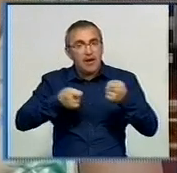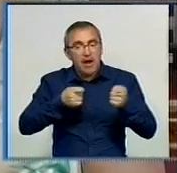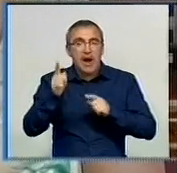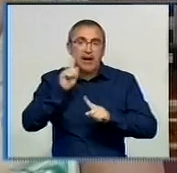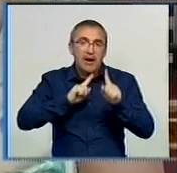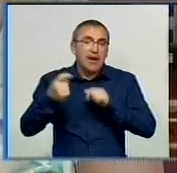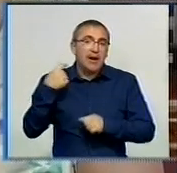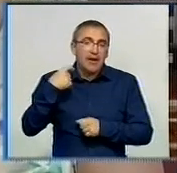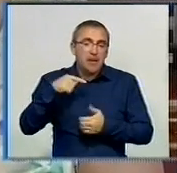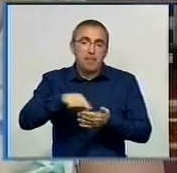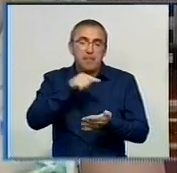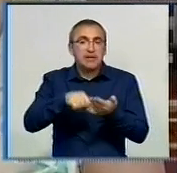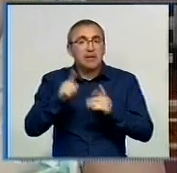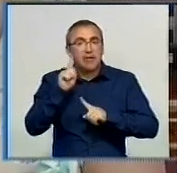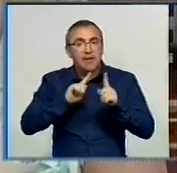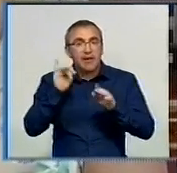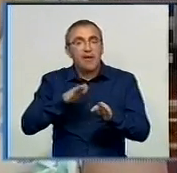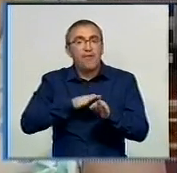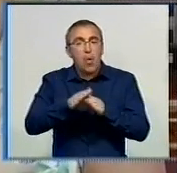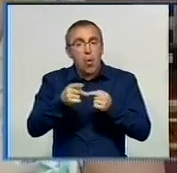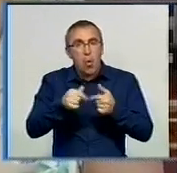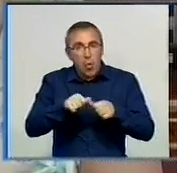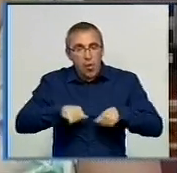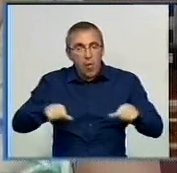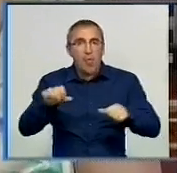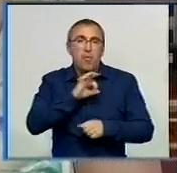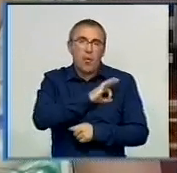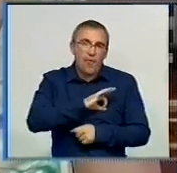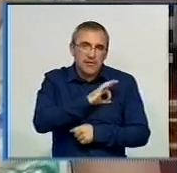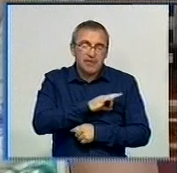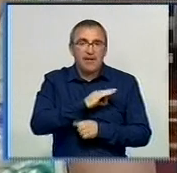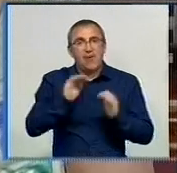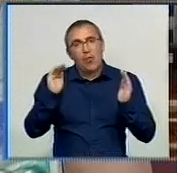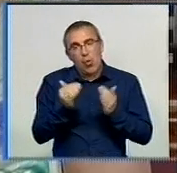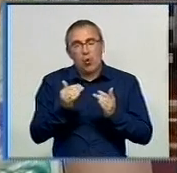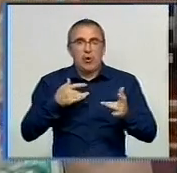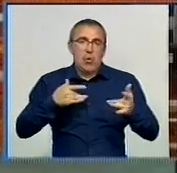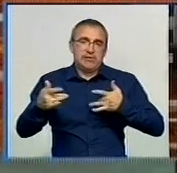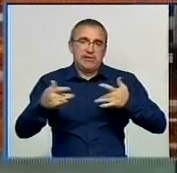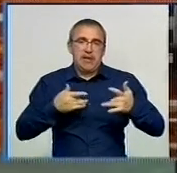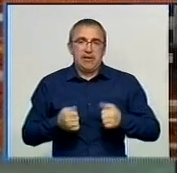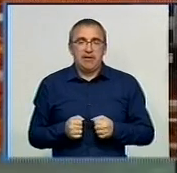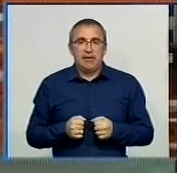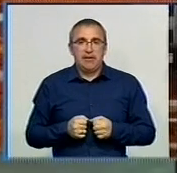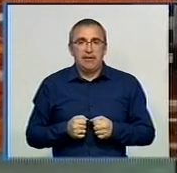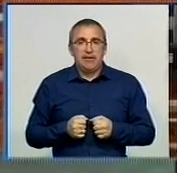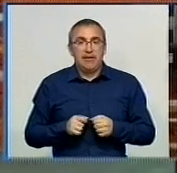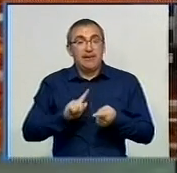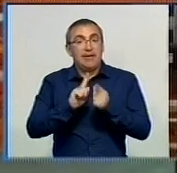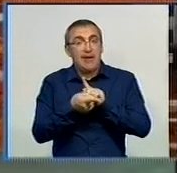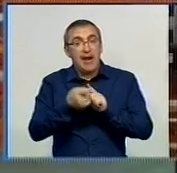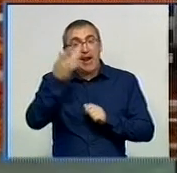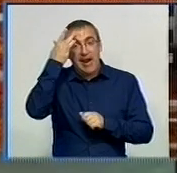відзнаки Кіровоградської міської ради та виконавчого комітету, профспілкові відзнаки і короткий концерт. Замість літньої